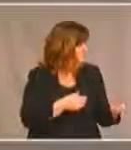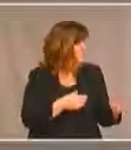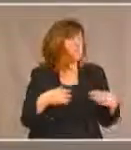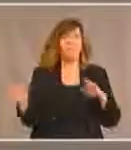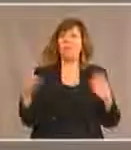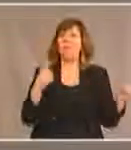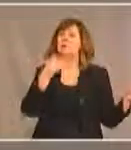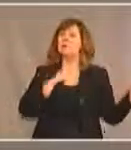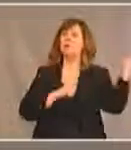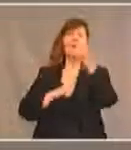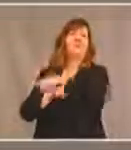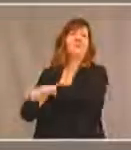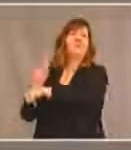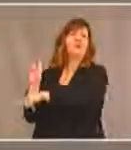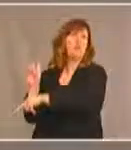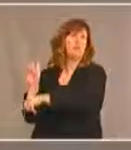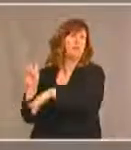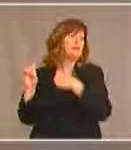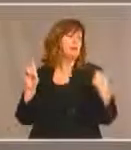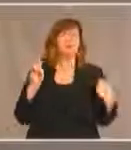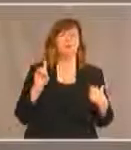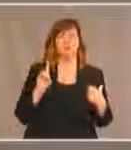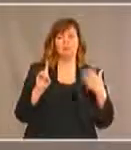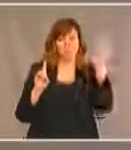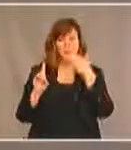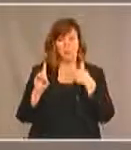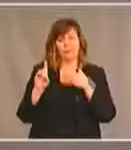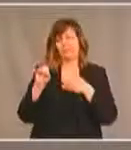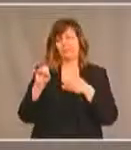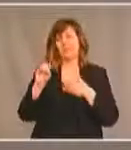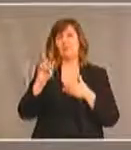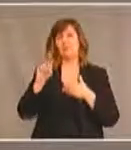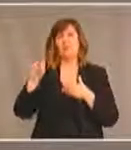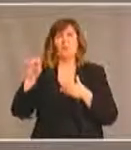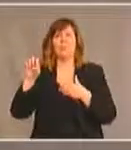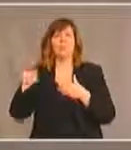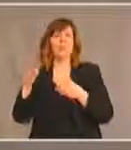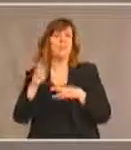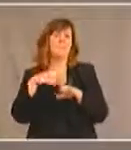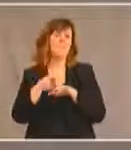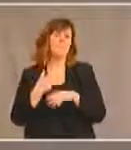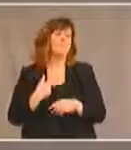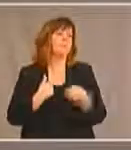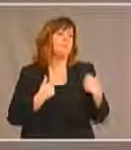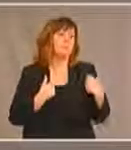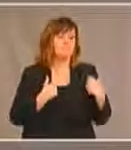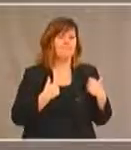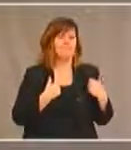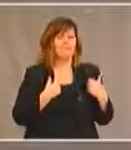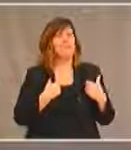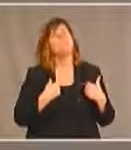Doreen pouvez-vous répondre ou James bien Doreen répond s'il